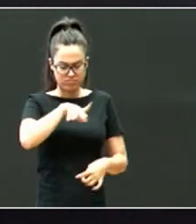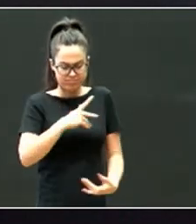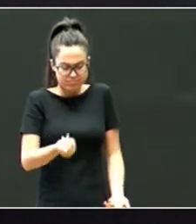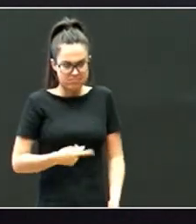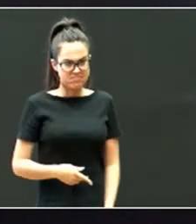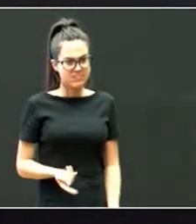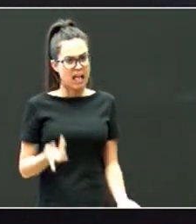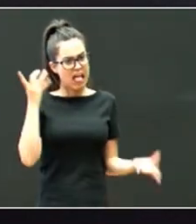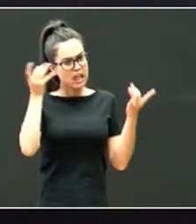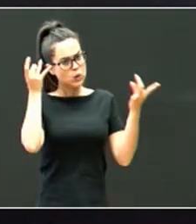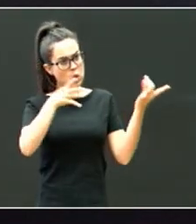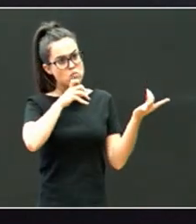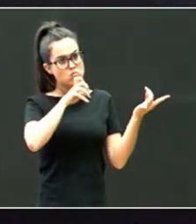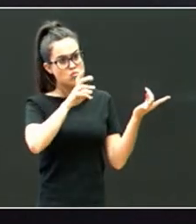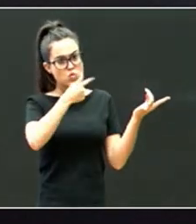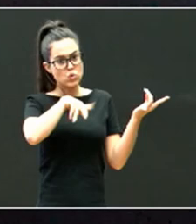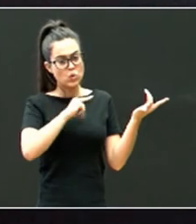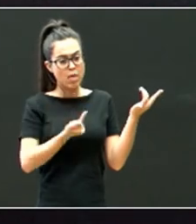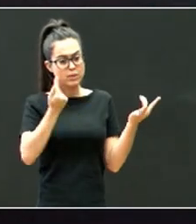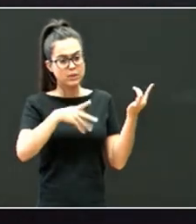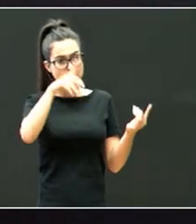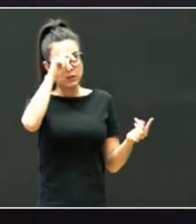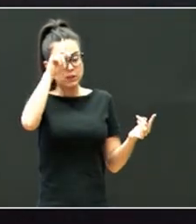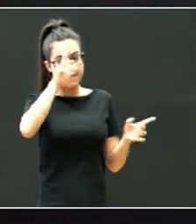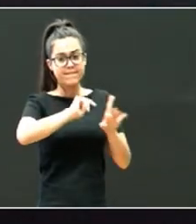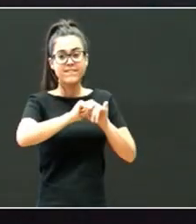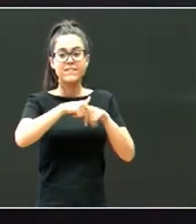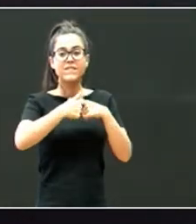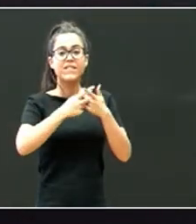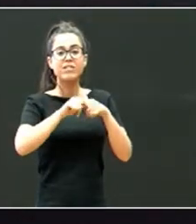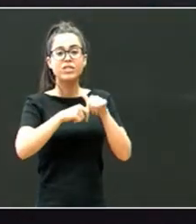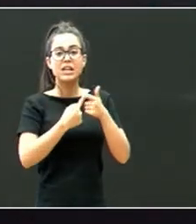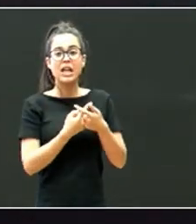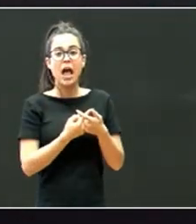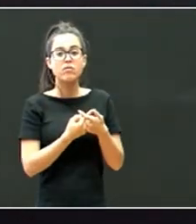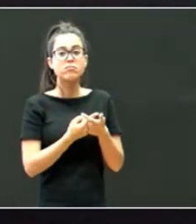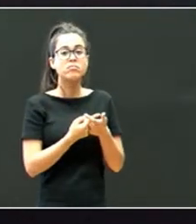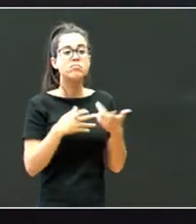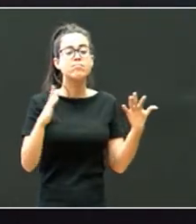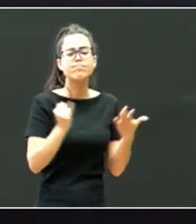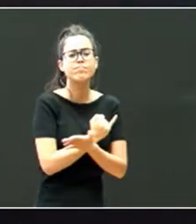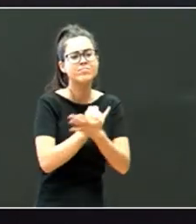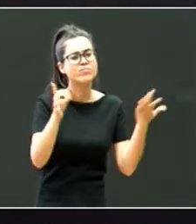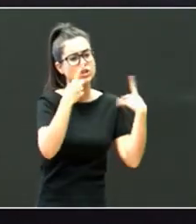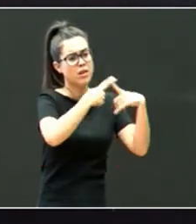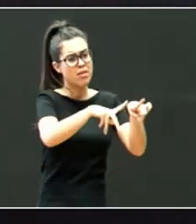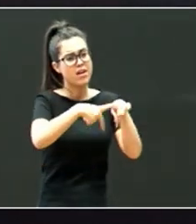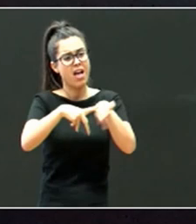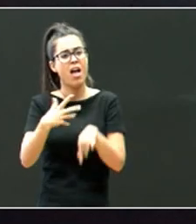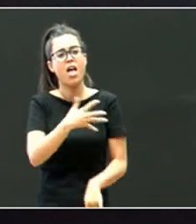egiten dugu, eta ankasartzen dugu, ez dakik gulako, eta familia, familia, mota, desberdinak, daudela,